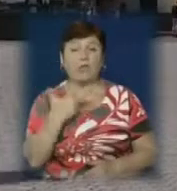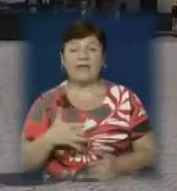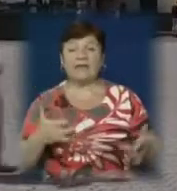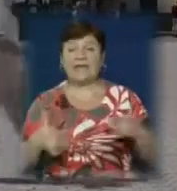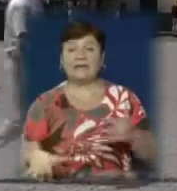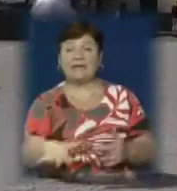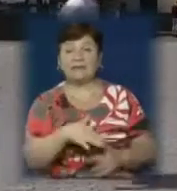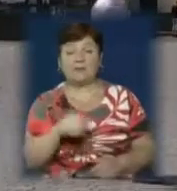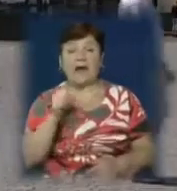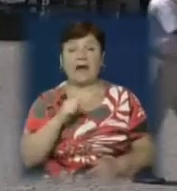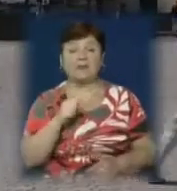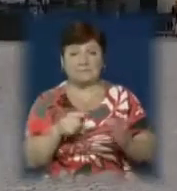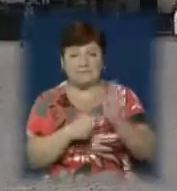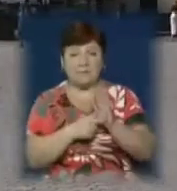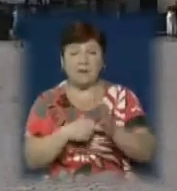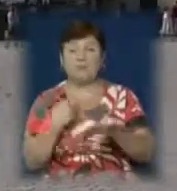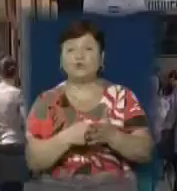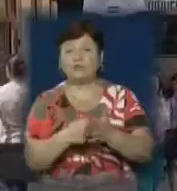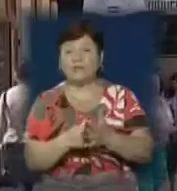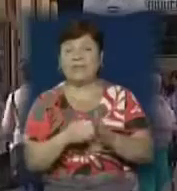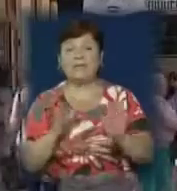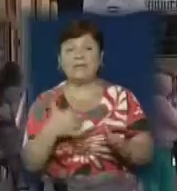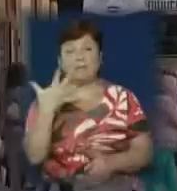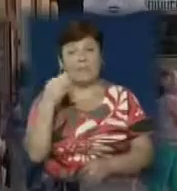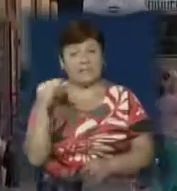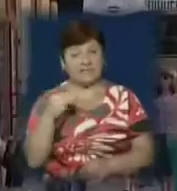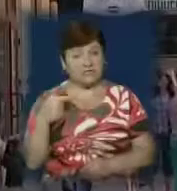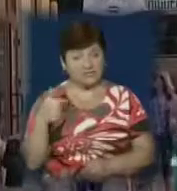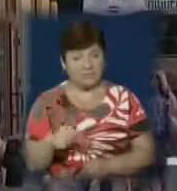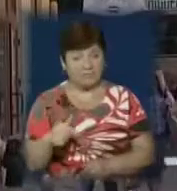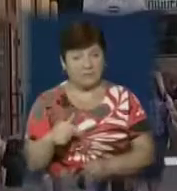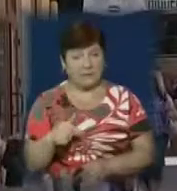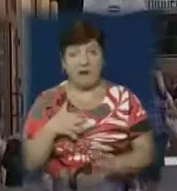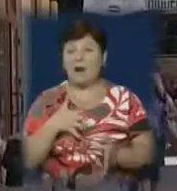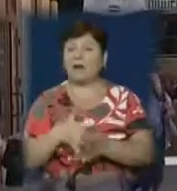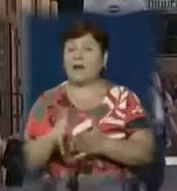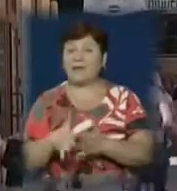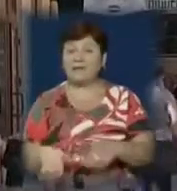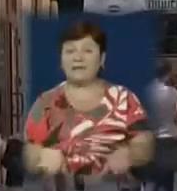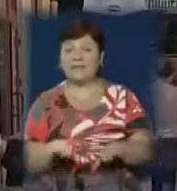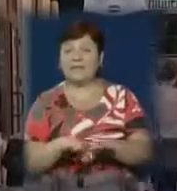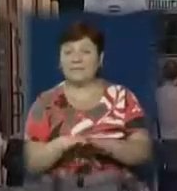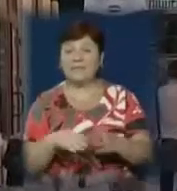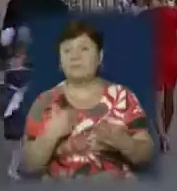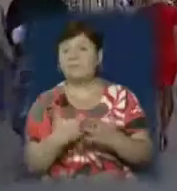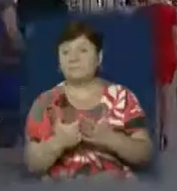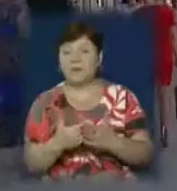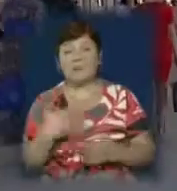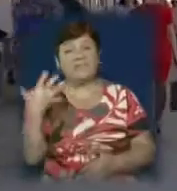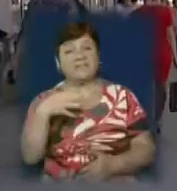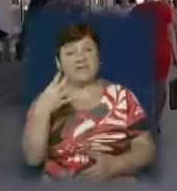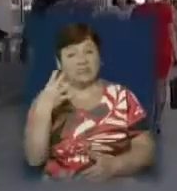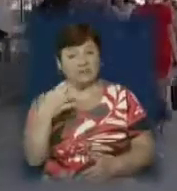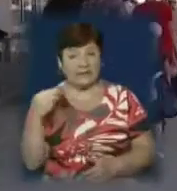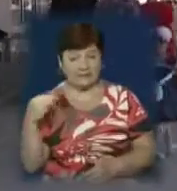Театральній 7А бюджет міста поповнюється лише на 5 тисяч гривень. Реальні доходи за ринковою вартістю мали б скласти щонайменше 54